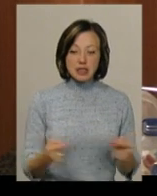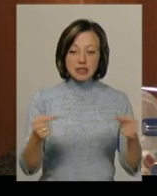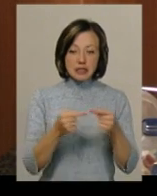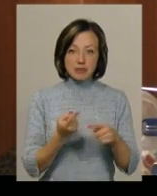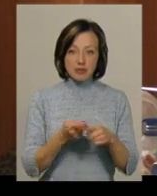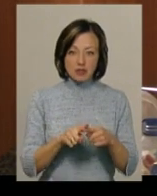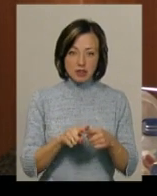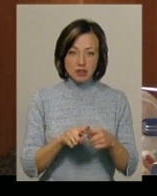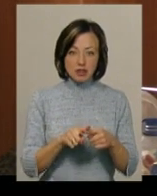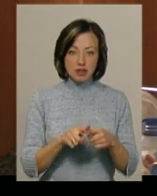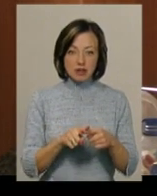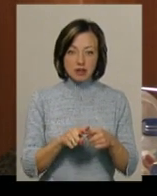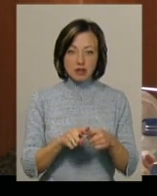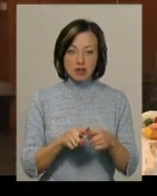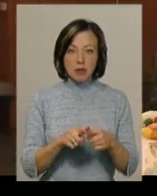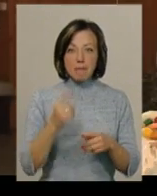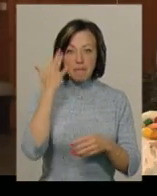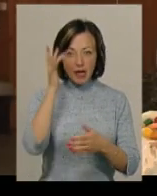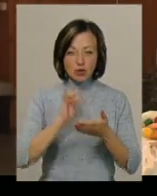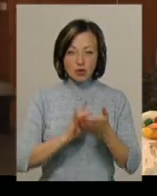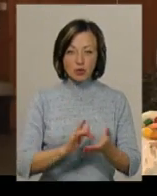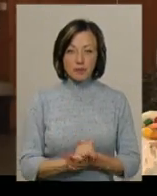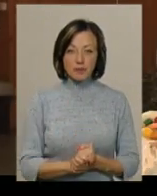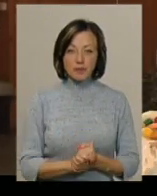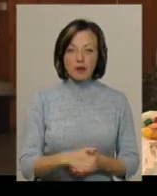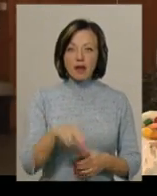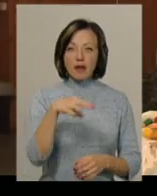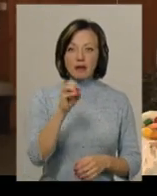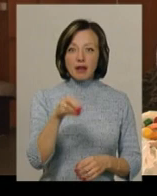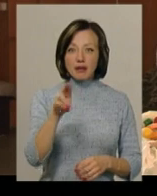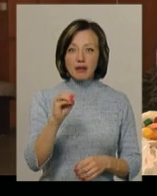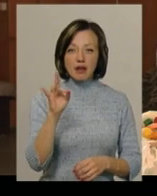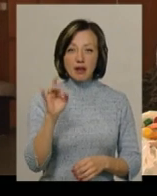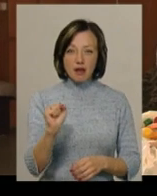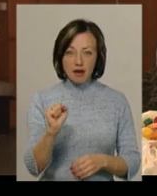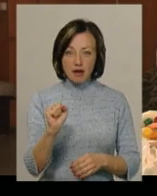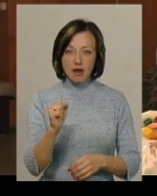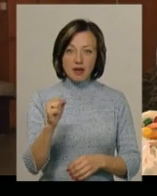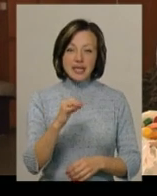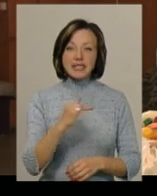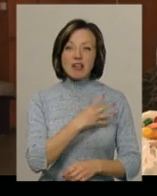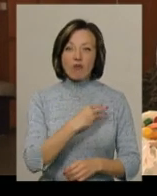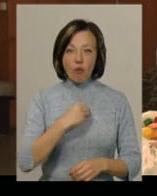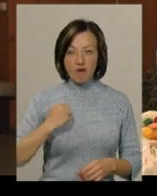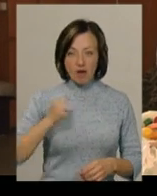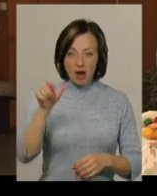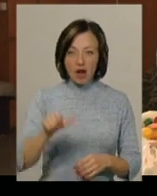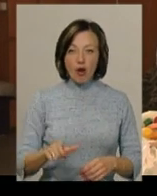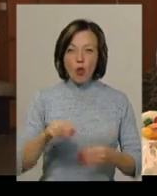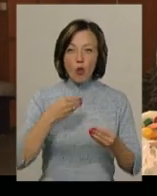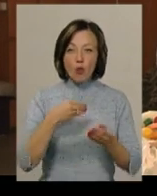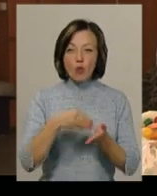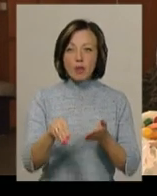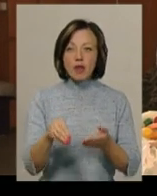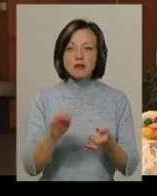з цією метою. Костянтину Дедері зі Львова куплений дуже складний суглоб